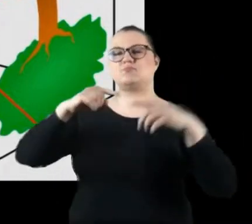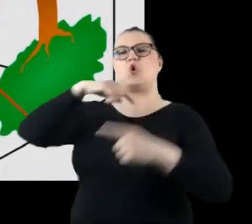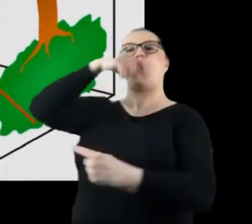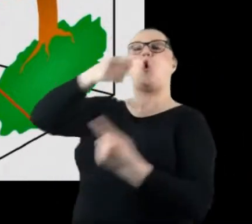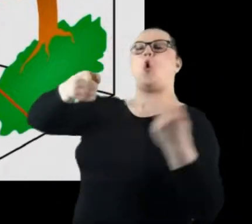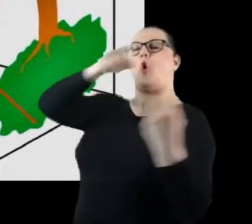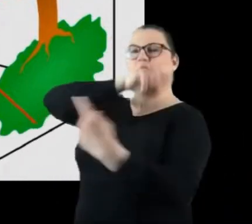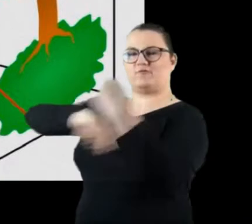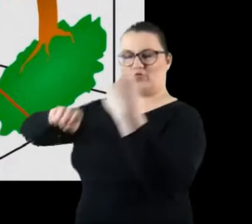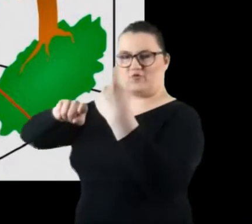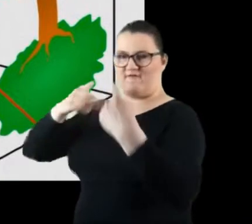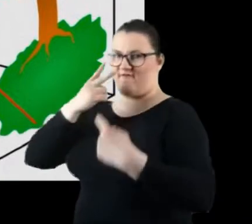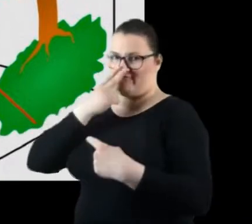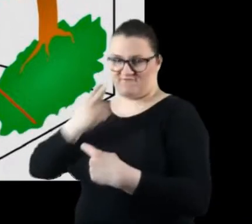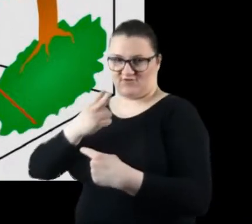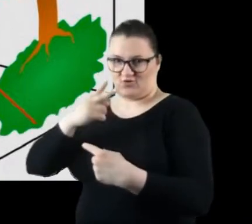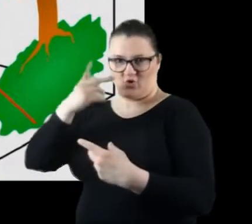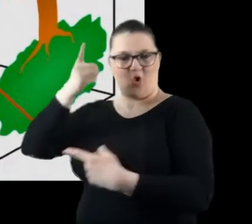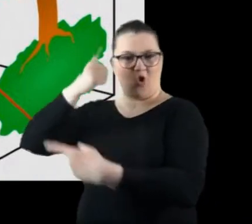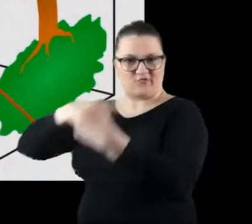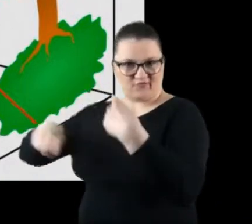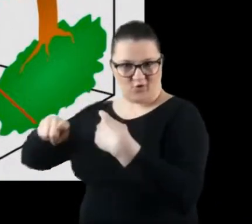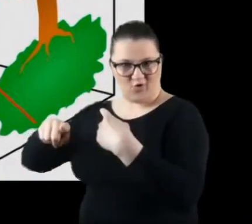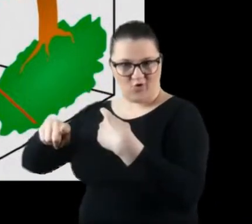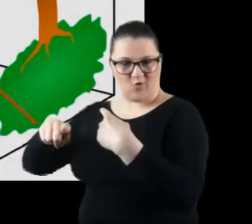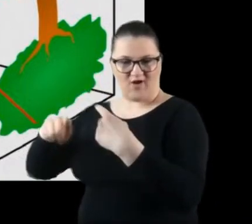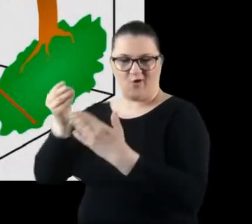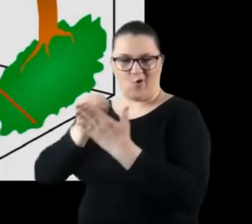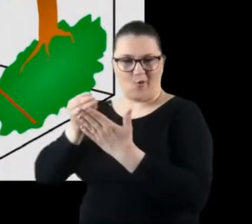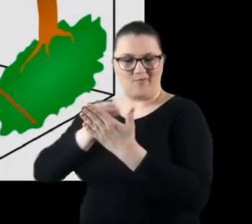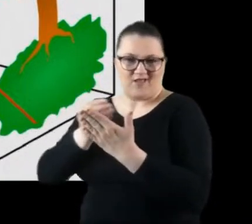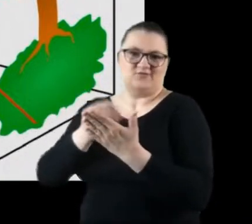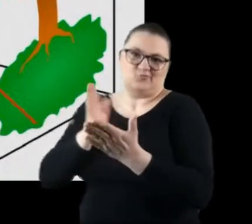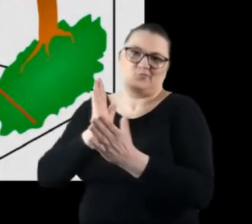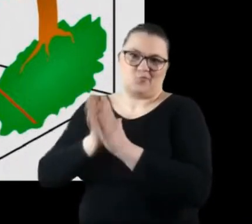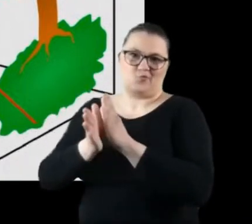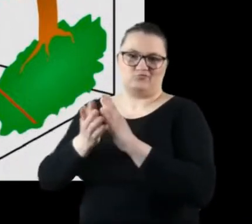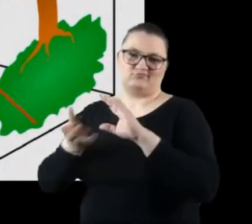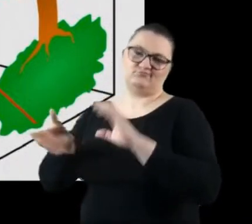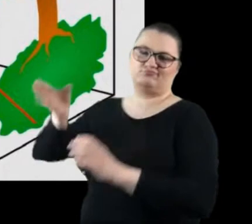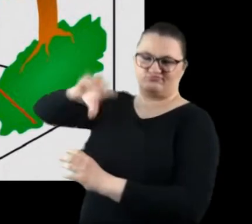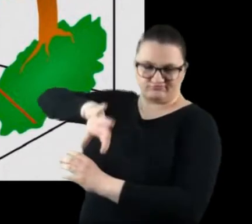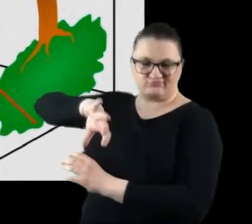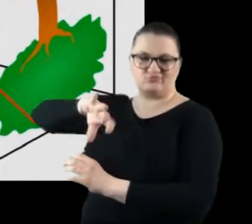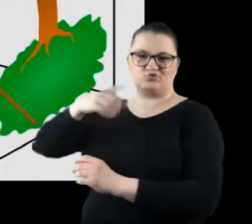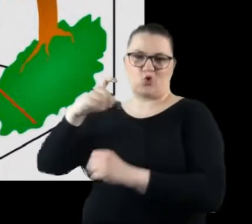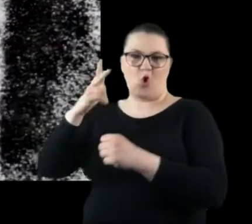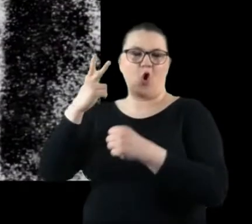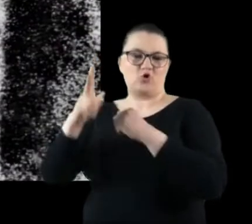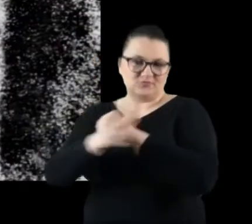i ten obraz jest po prostu obrócony o 180 stopni i pomniejszony.